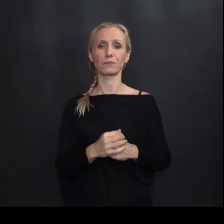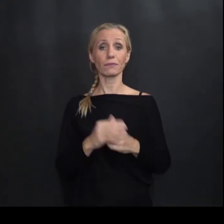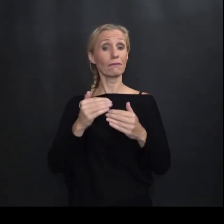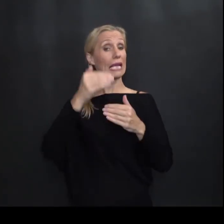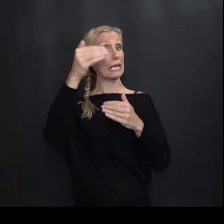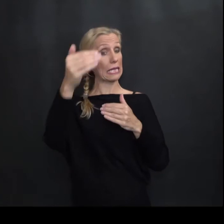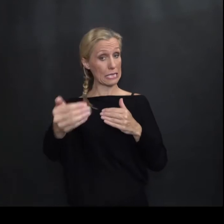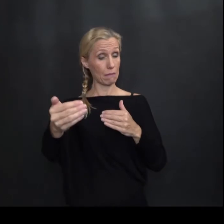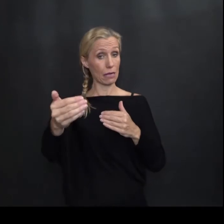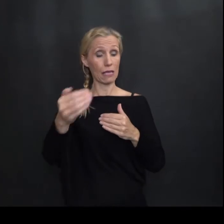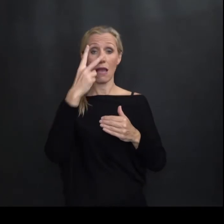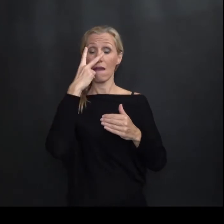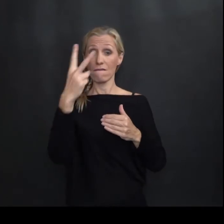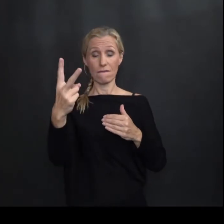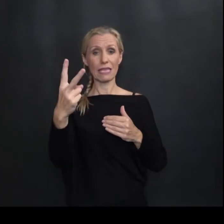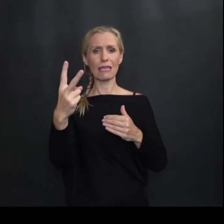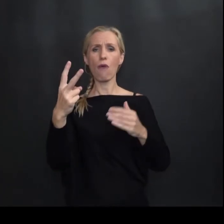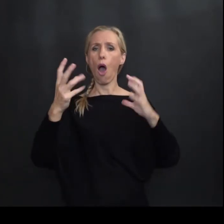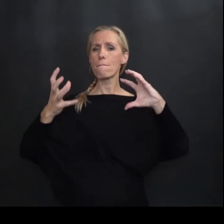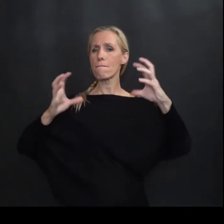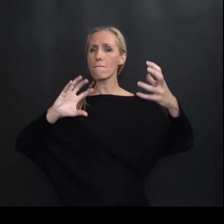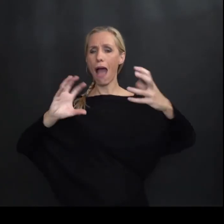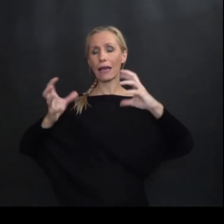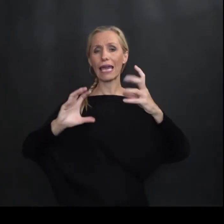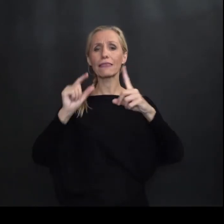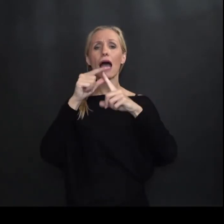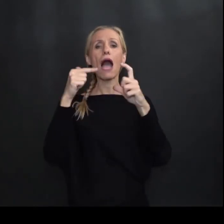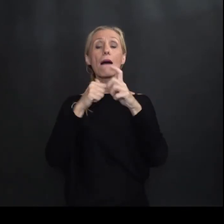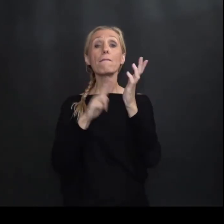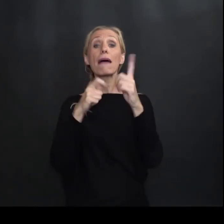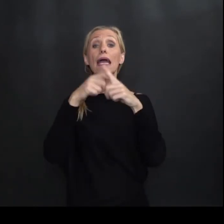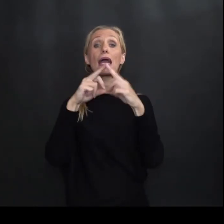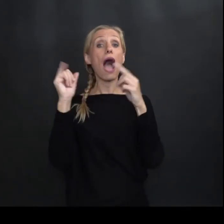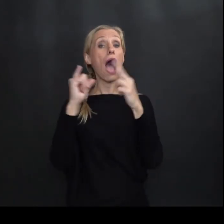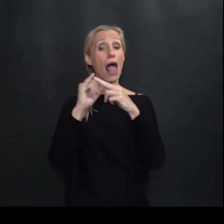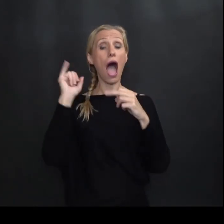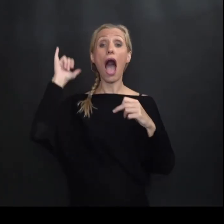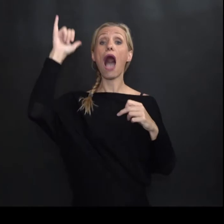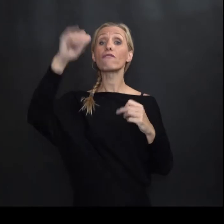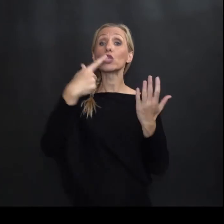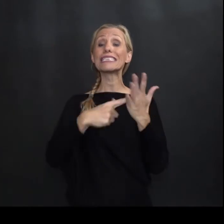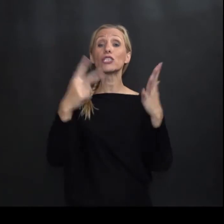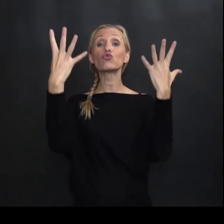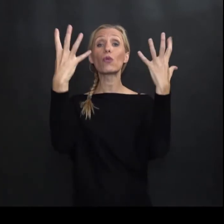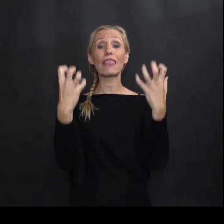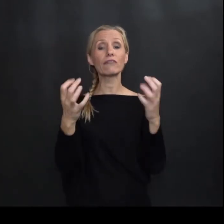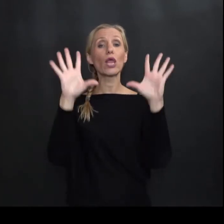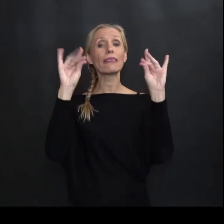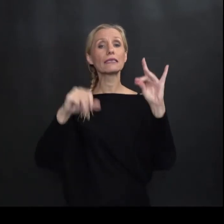muzeju Ispred nas se nalazi Dakle Maketa Penkalina Aviona Iz